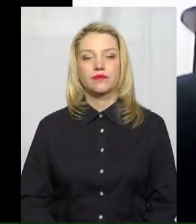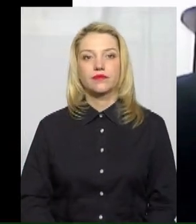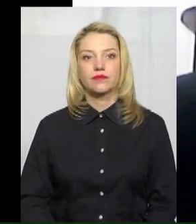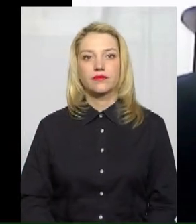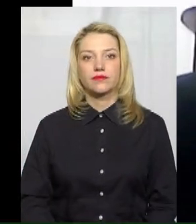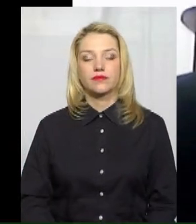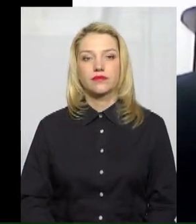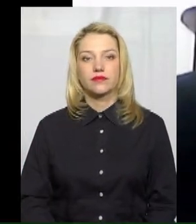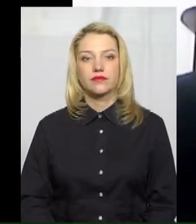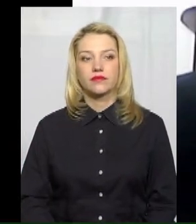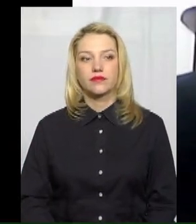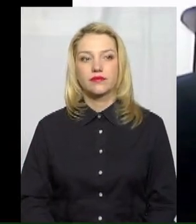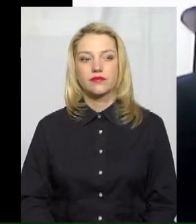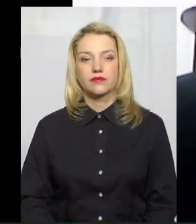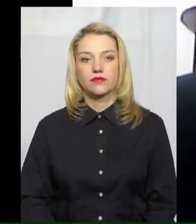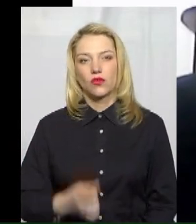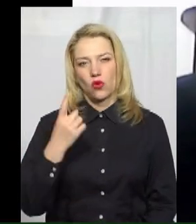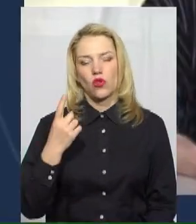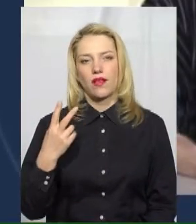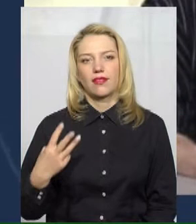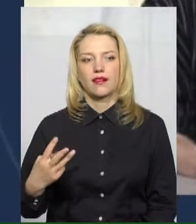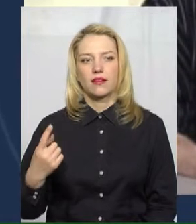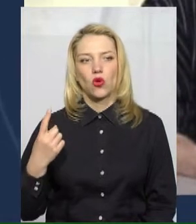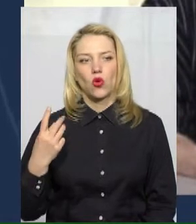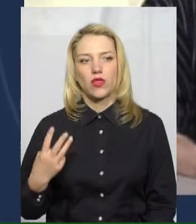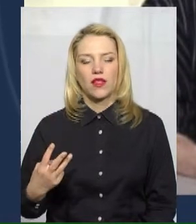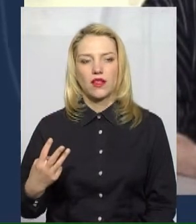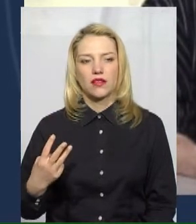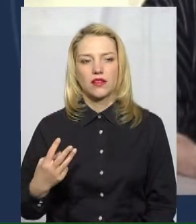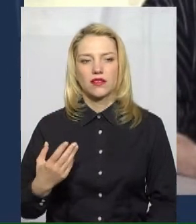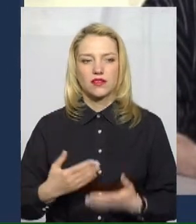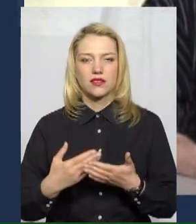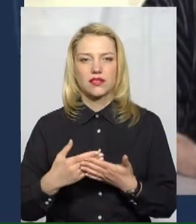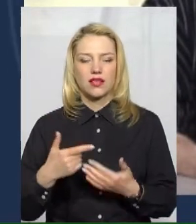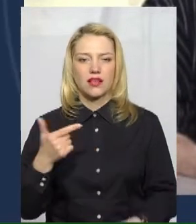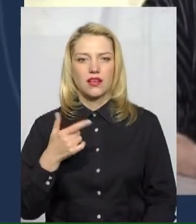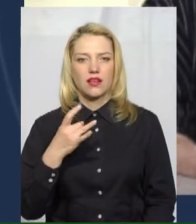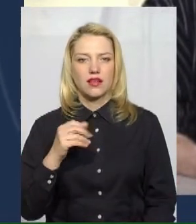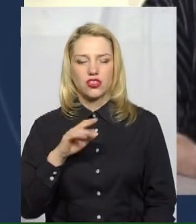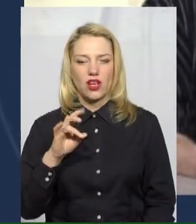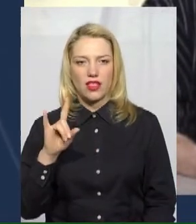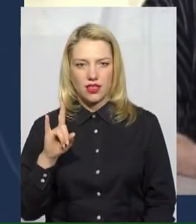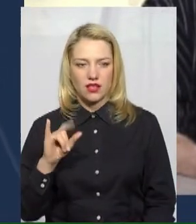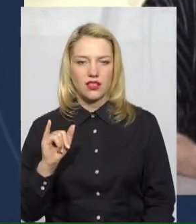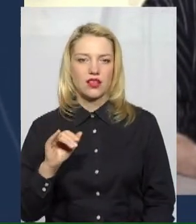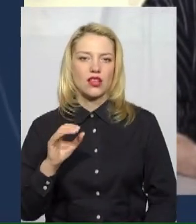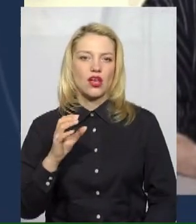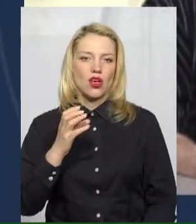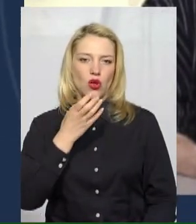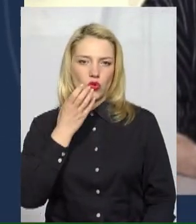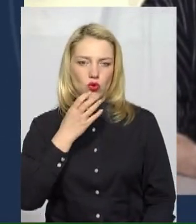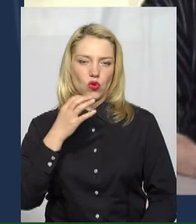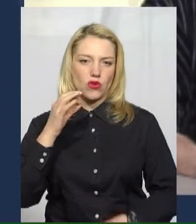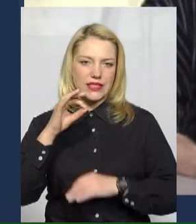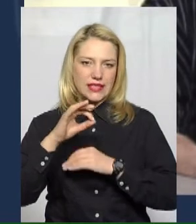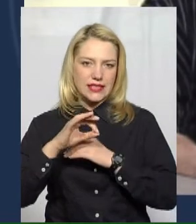Ну, десь одну третю. Це мікрорайон Гречани і Південно-Західний мікрорайон. І частину